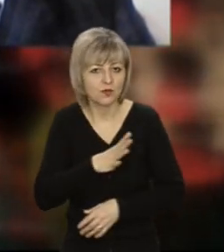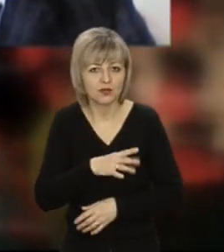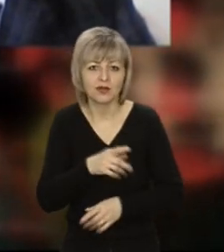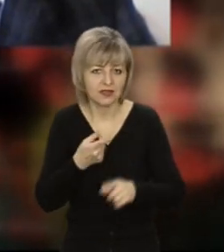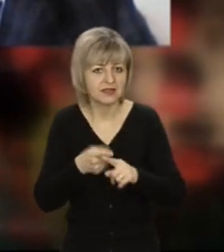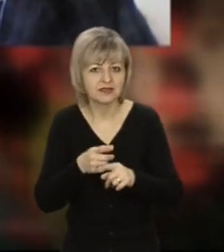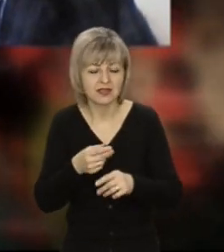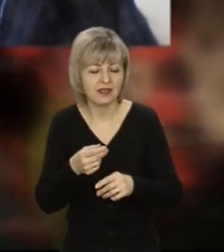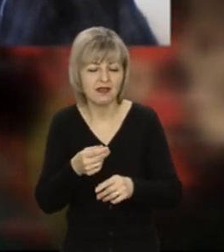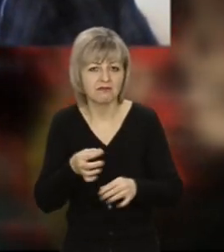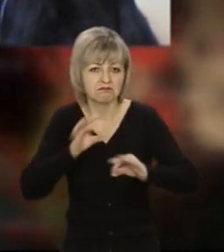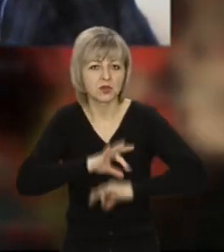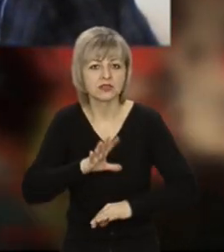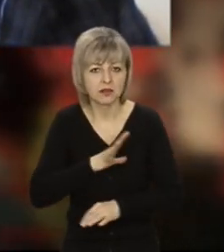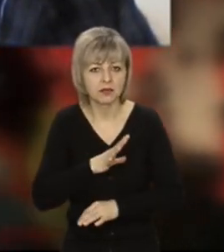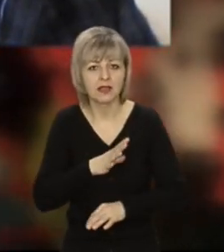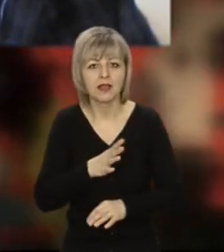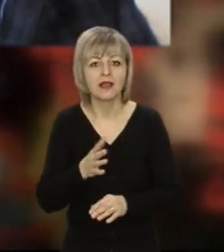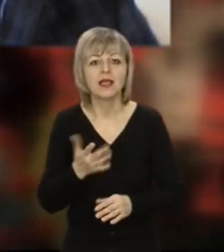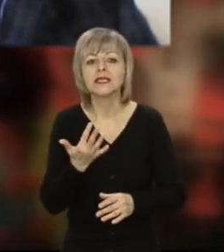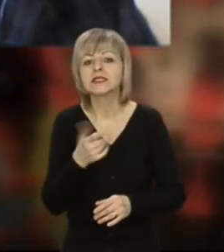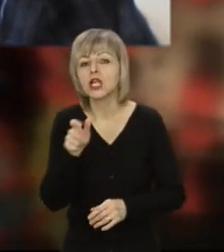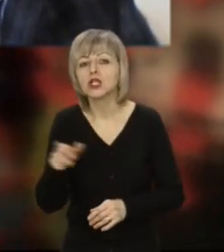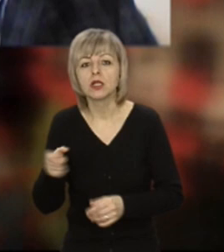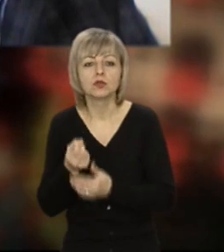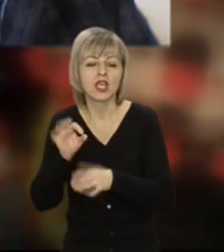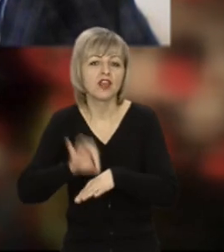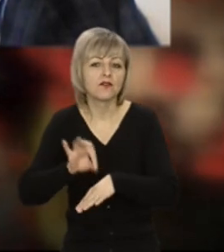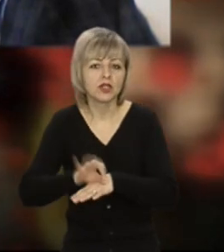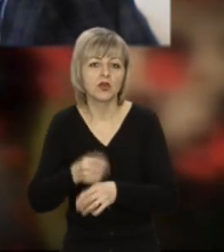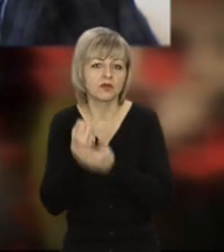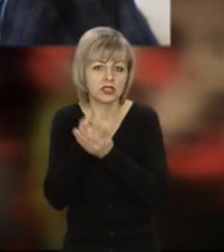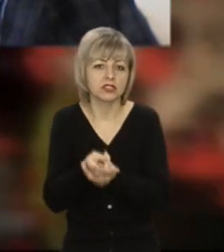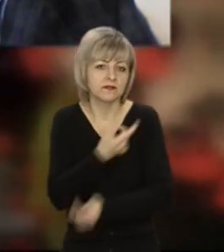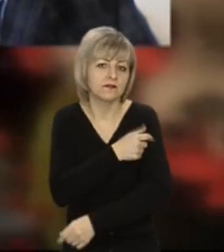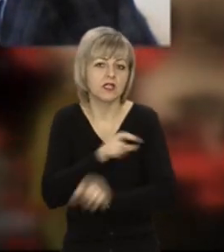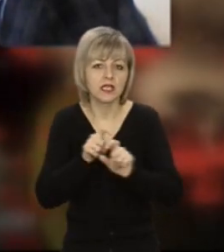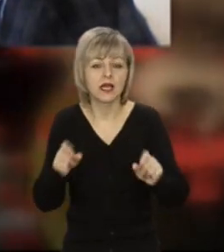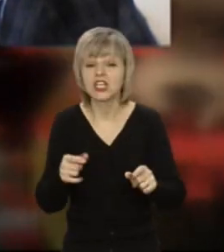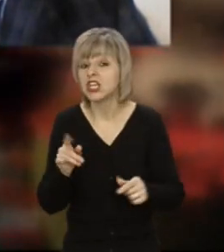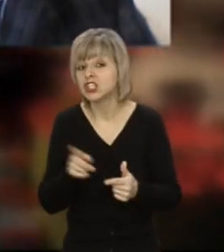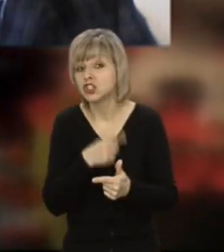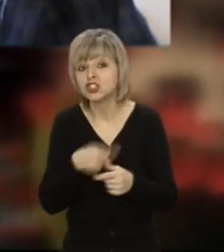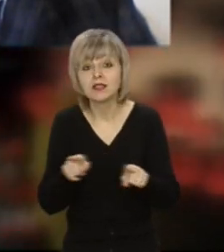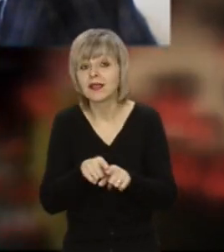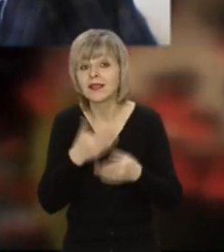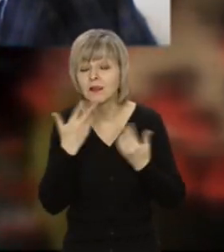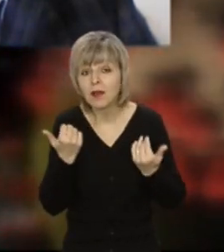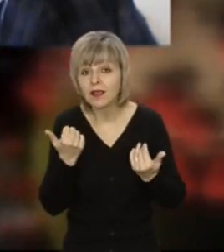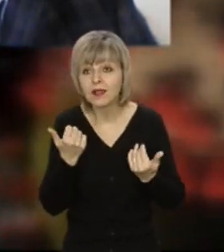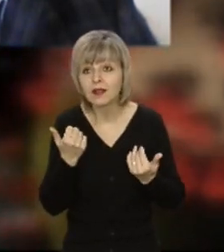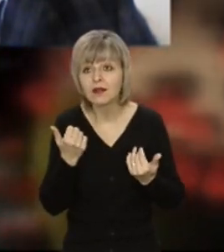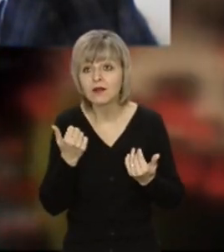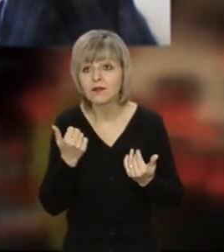спрацювало. Яка зараз госпіталізація? Скільки хворих зараз знаходяться в лікарні? Чи таких немає? На